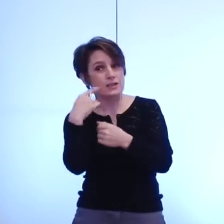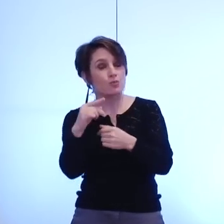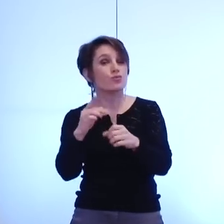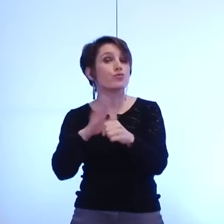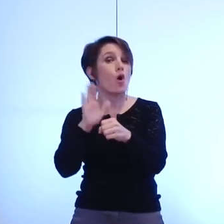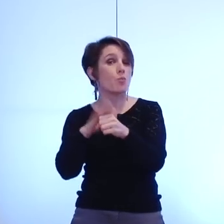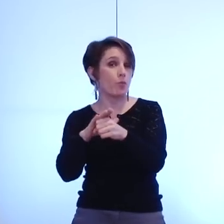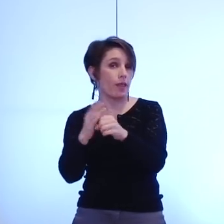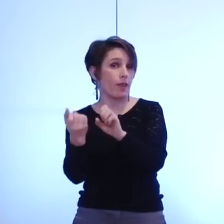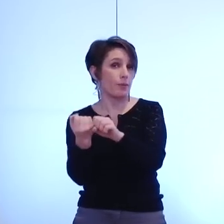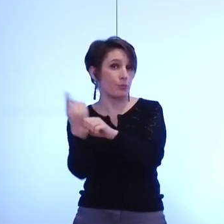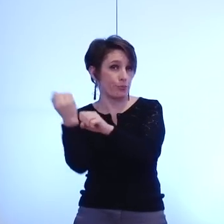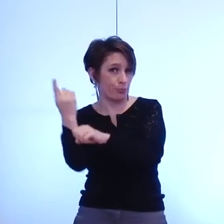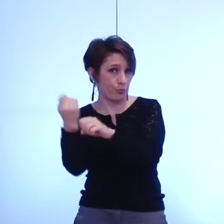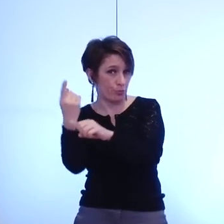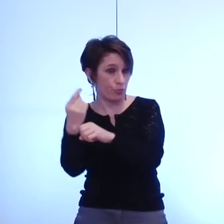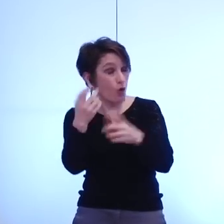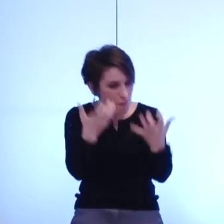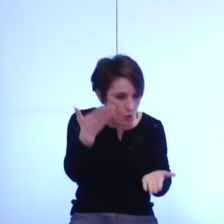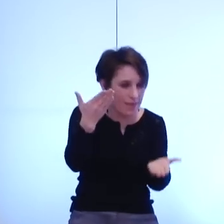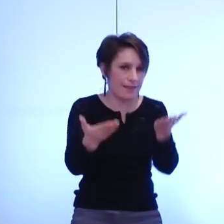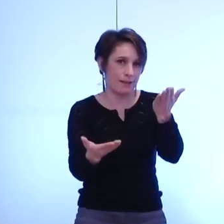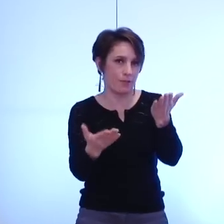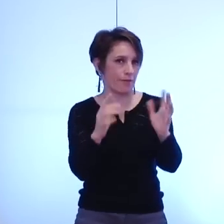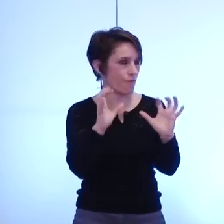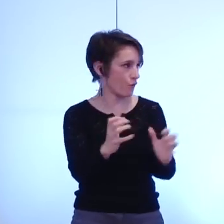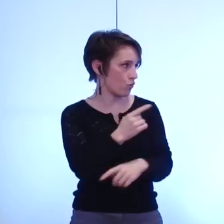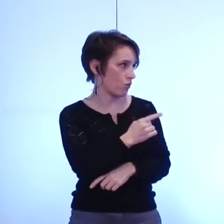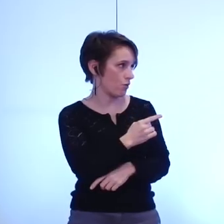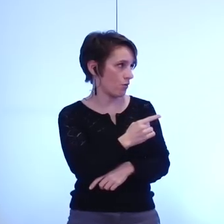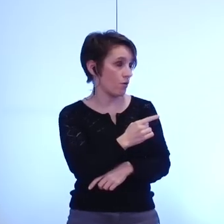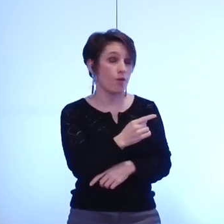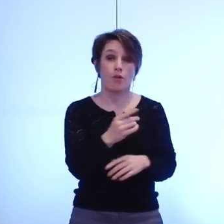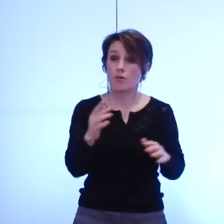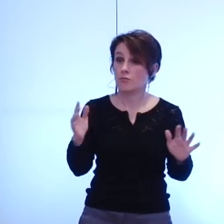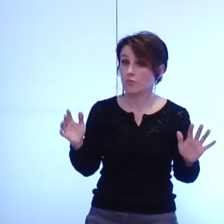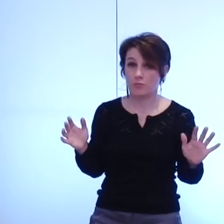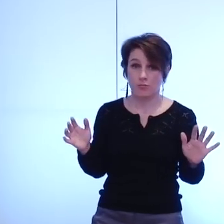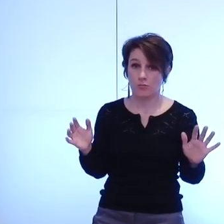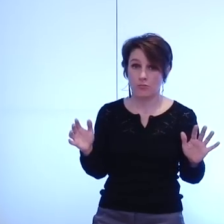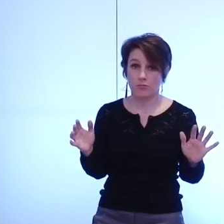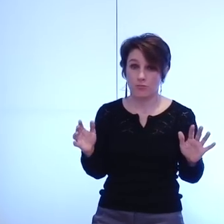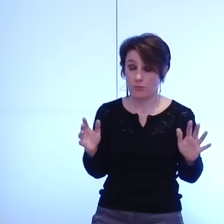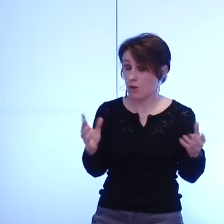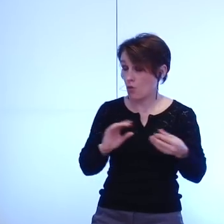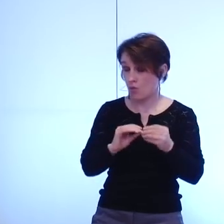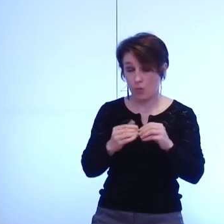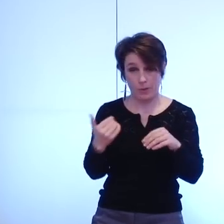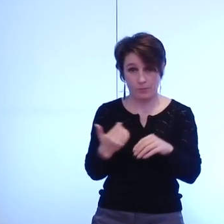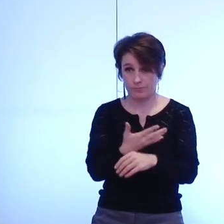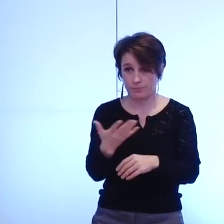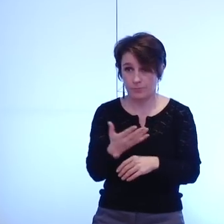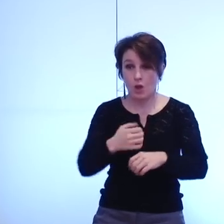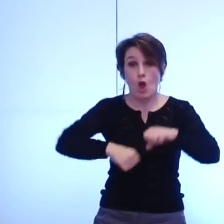à partir du moment où vous ne voulez pas vous attaquer à une révision sérieuse de l'organisation